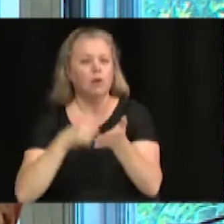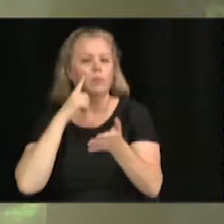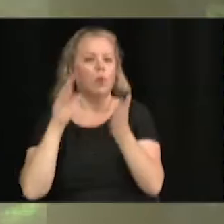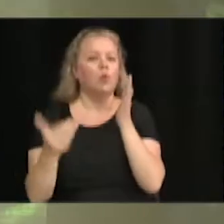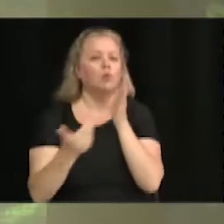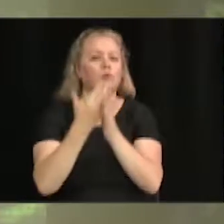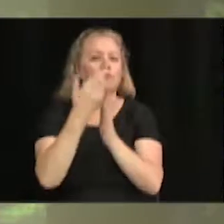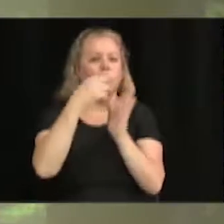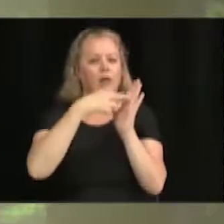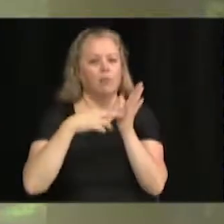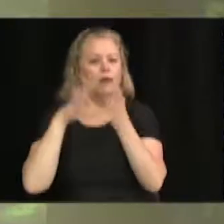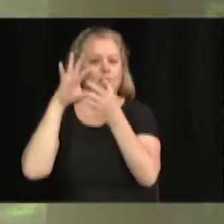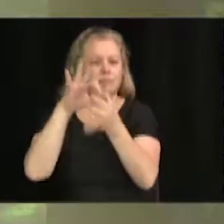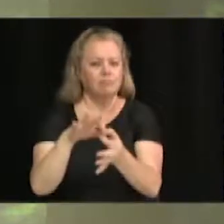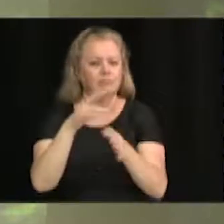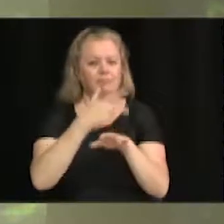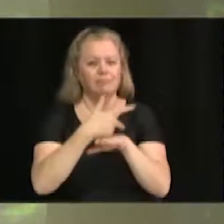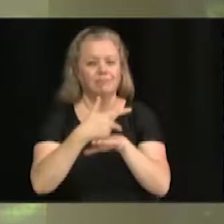Poisson.